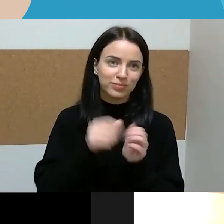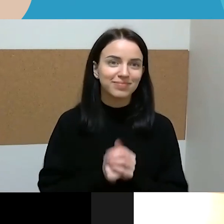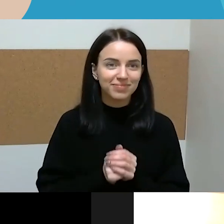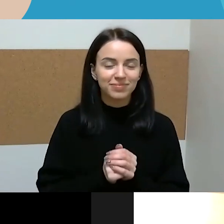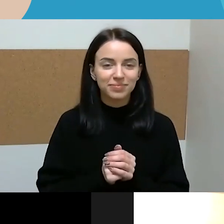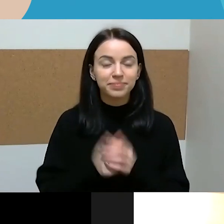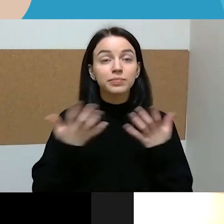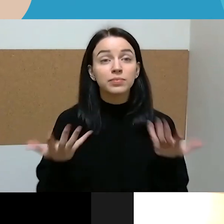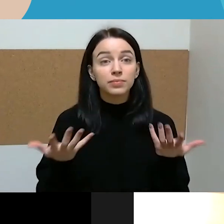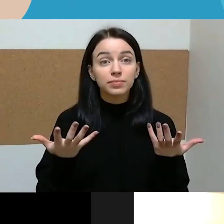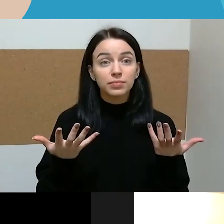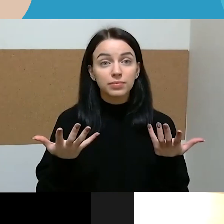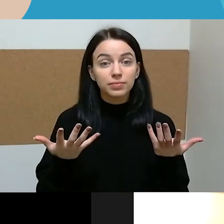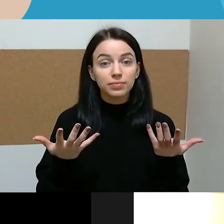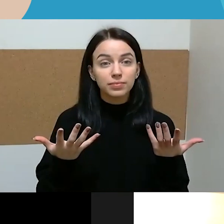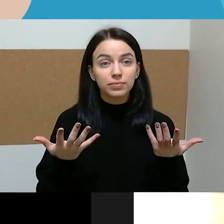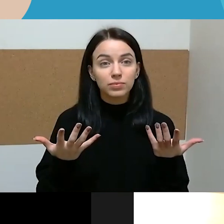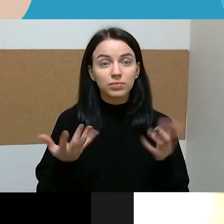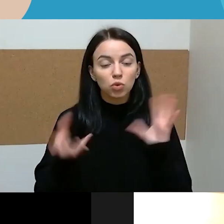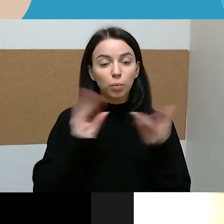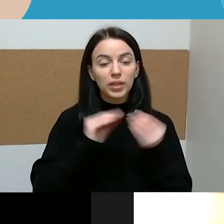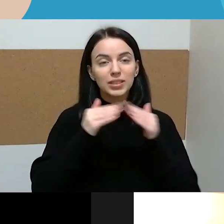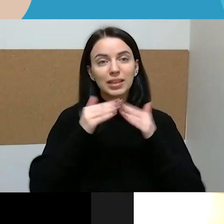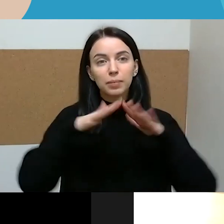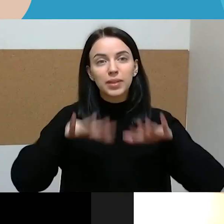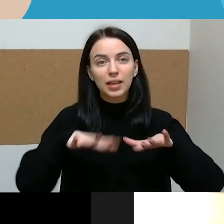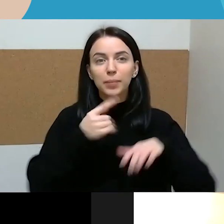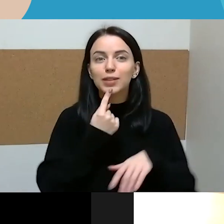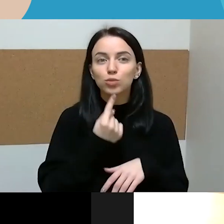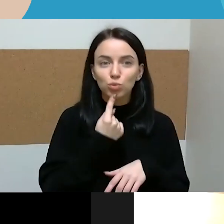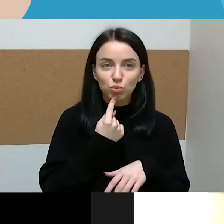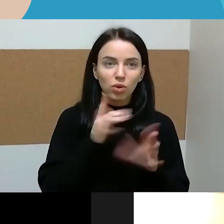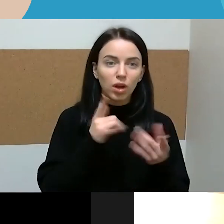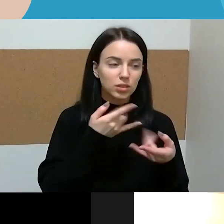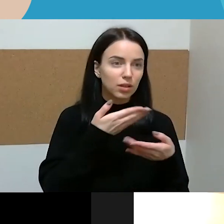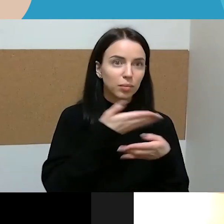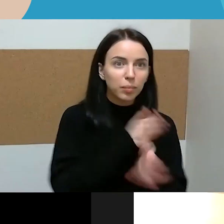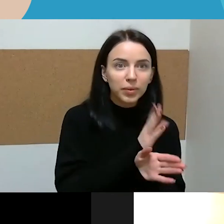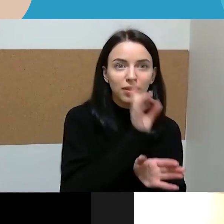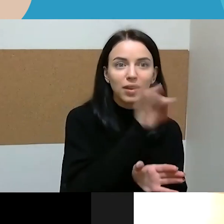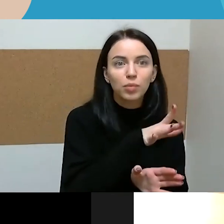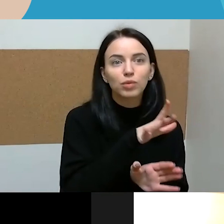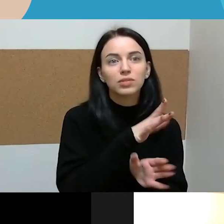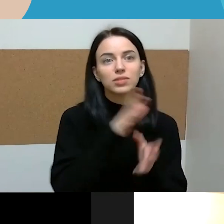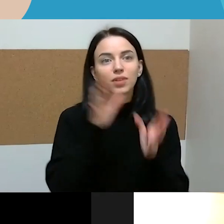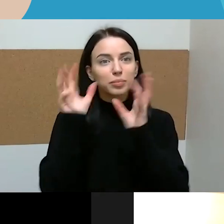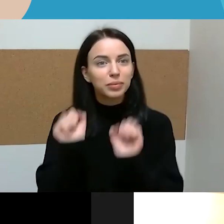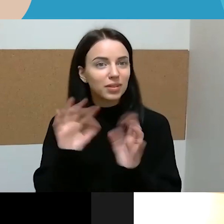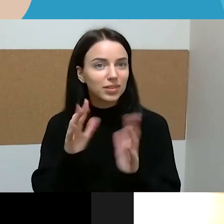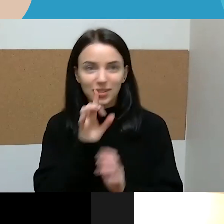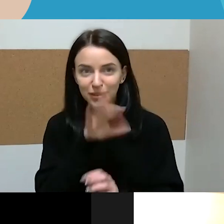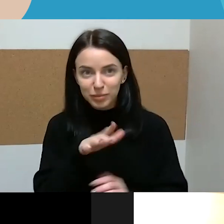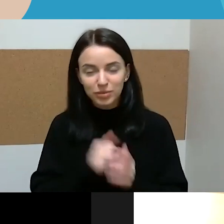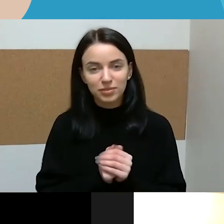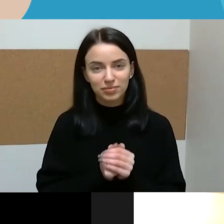tikrai, namie sudėtinga, nesugrėjot ko nors ir nesulaužyt, tvertalai patarpį stengiamės ir kaip visi, manau,